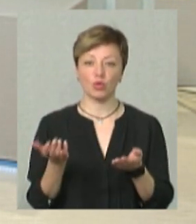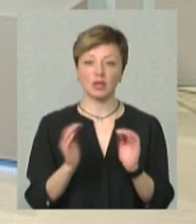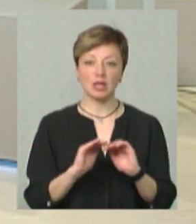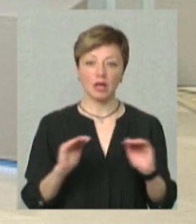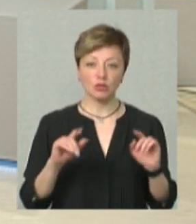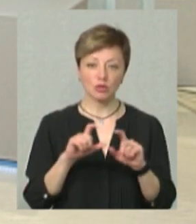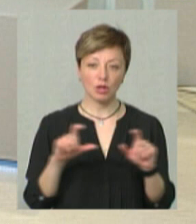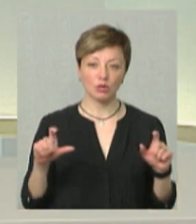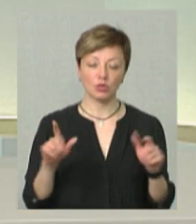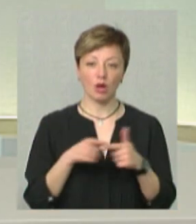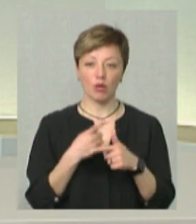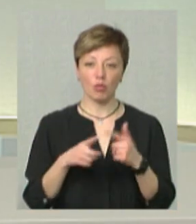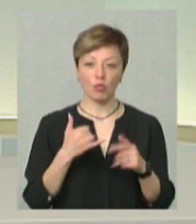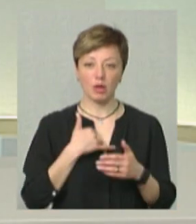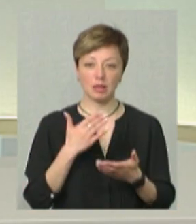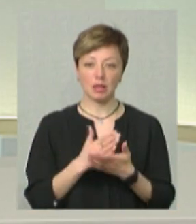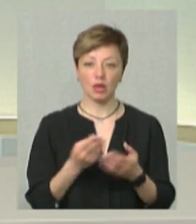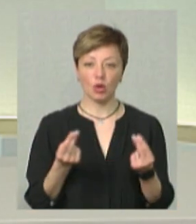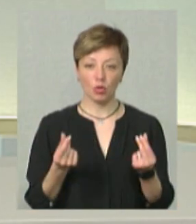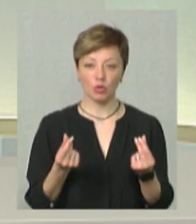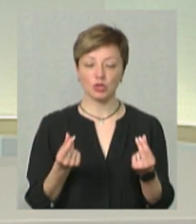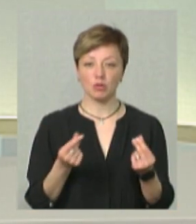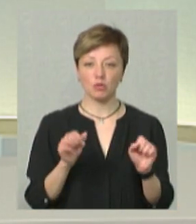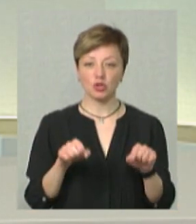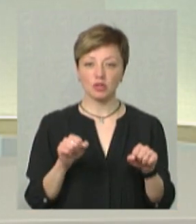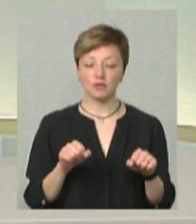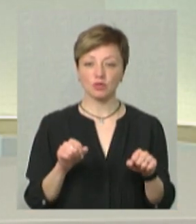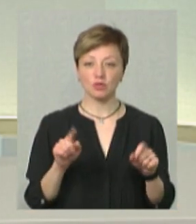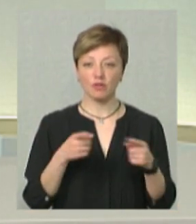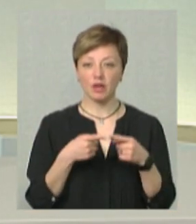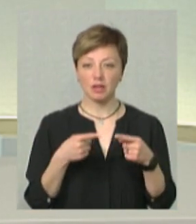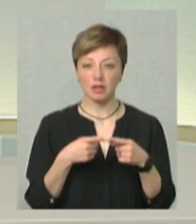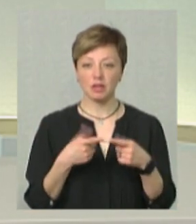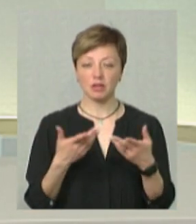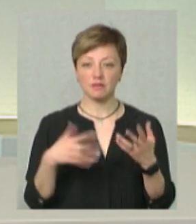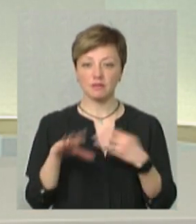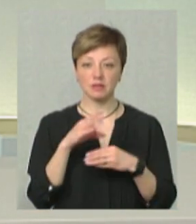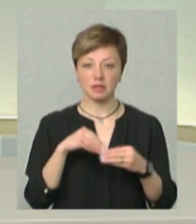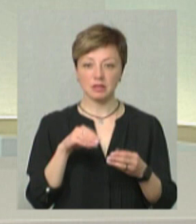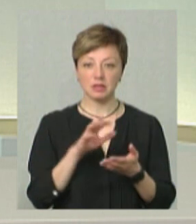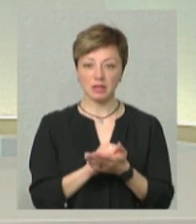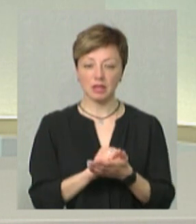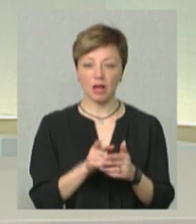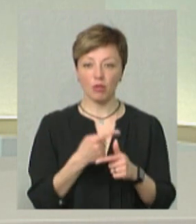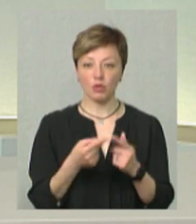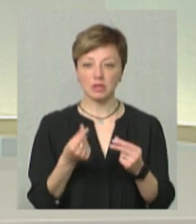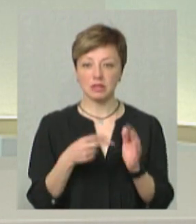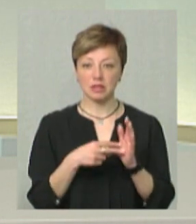у дитячому садочку, або у мене є там гроші і така можливість, що зняв квартиру, все там зайнято, або ціни там дуже